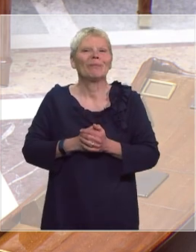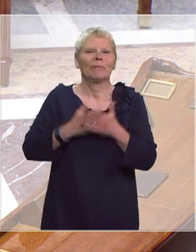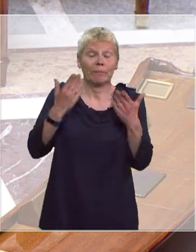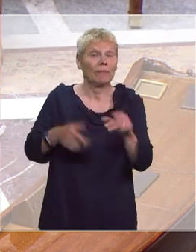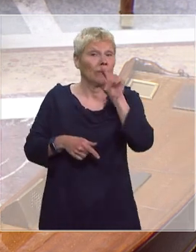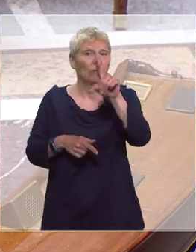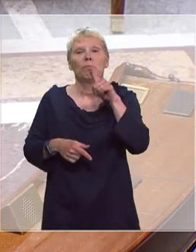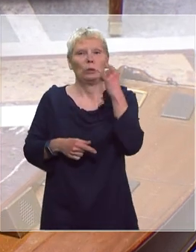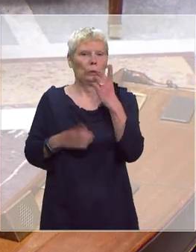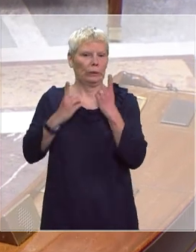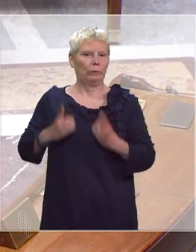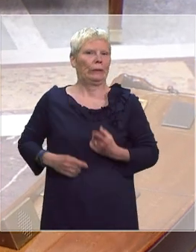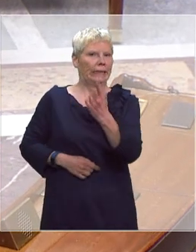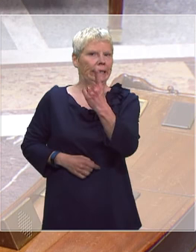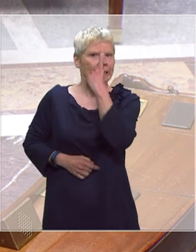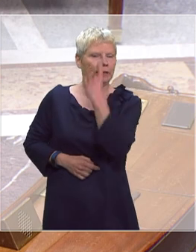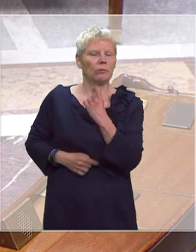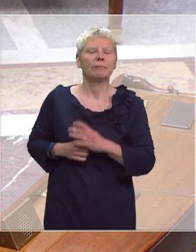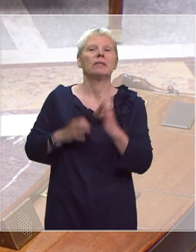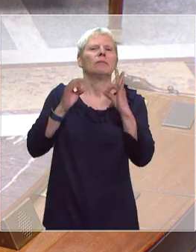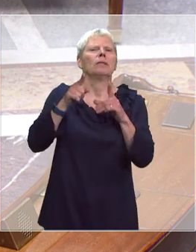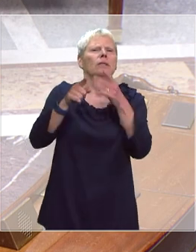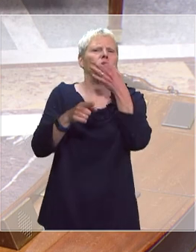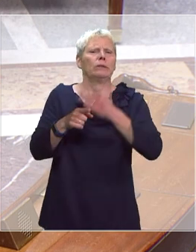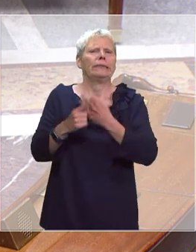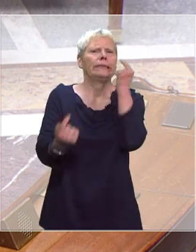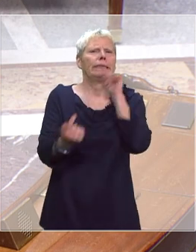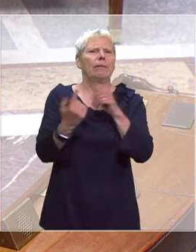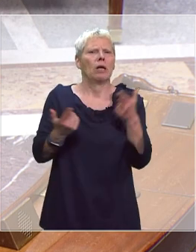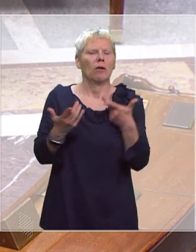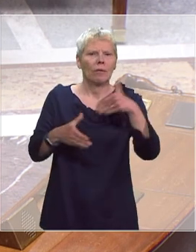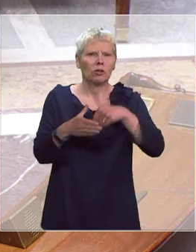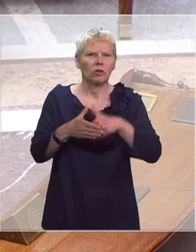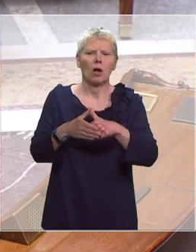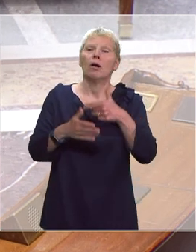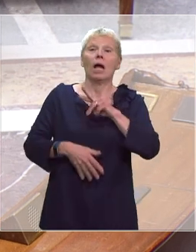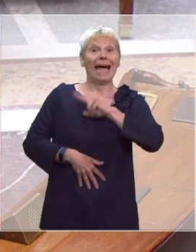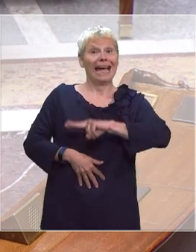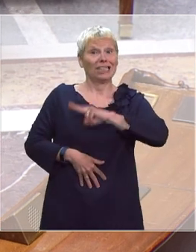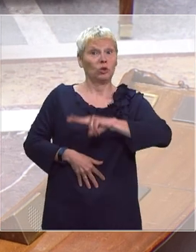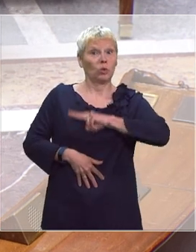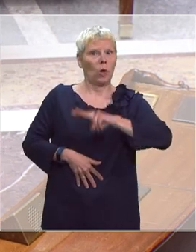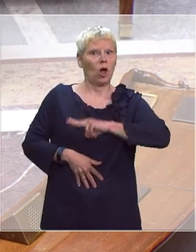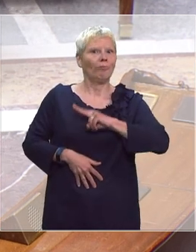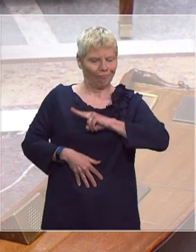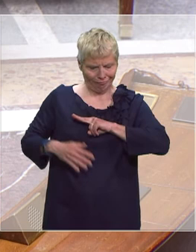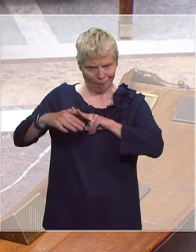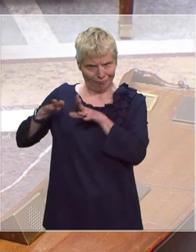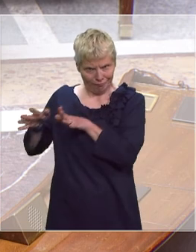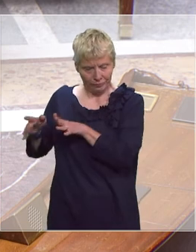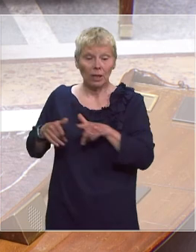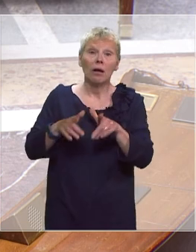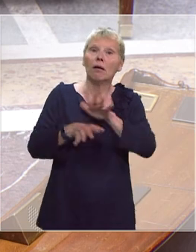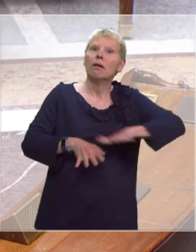M. le député, vous mentionnez effectivement la question de la participation des assureurs à cet effort collectif que chaque